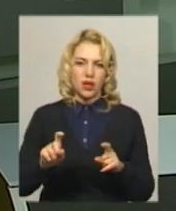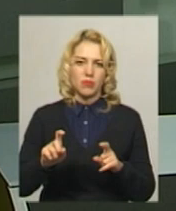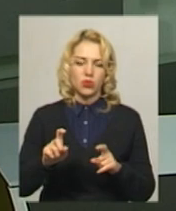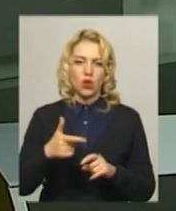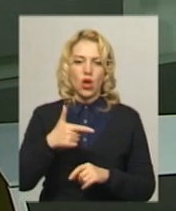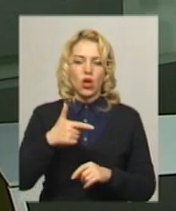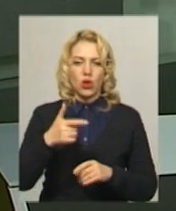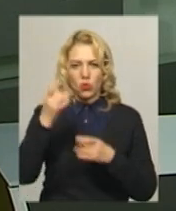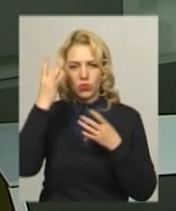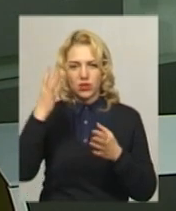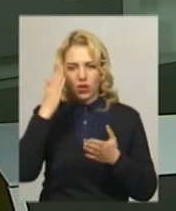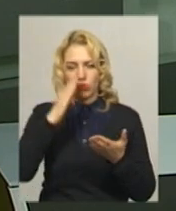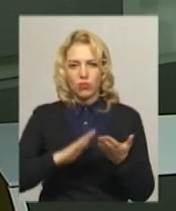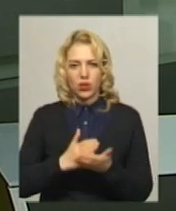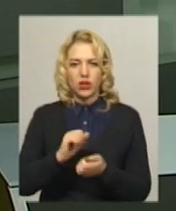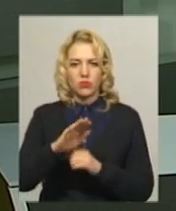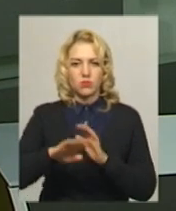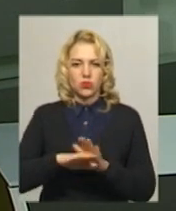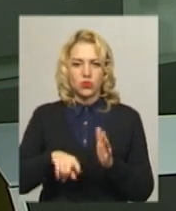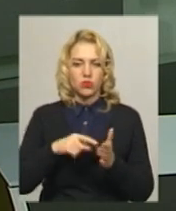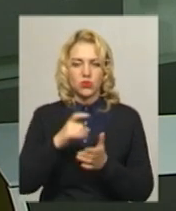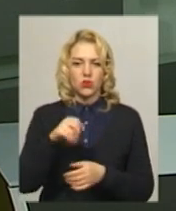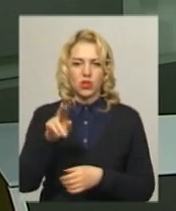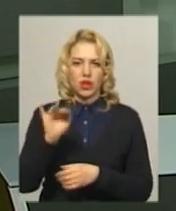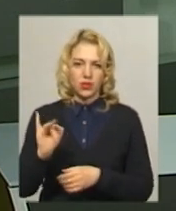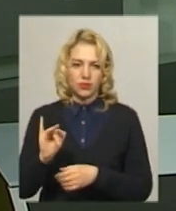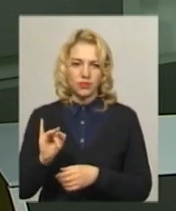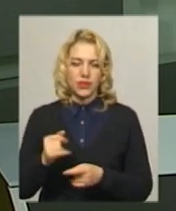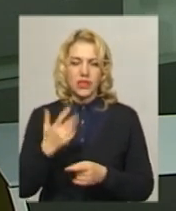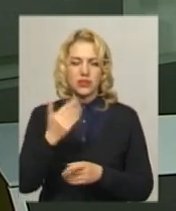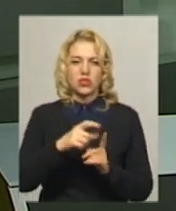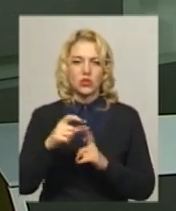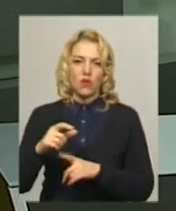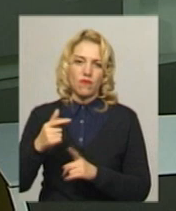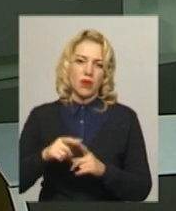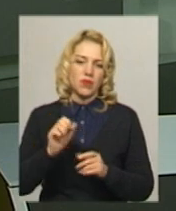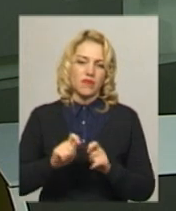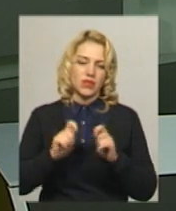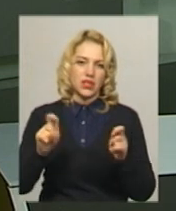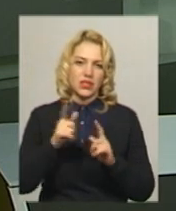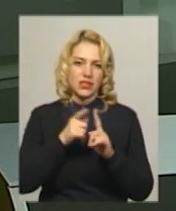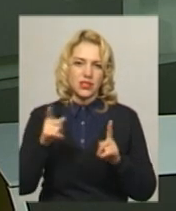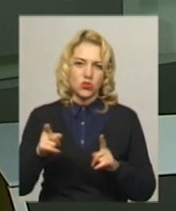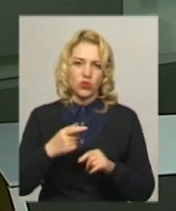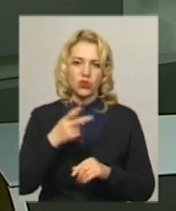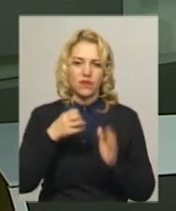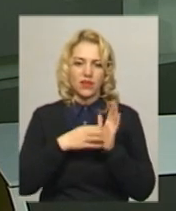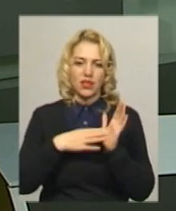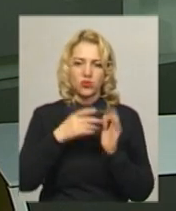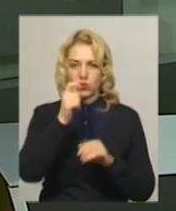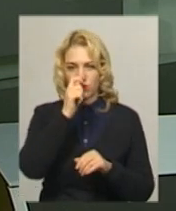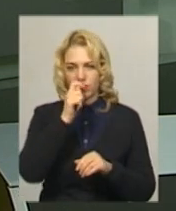гуманітарної політики Кам'янсь-Подільської міської ради Альона Кузема. За її словами, на відкриття сезону 19 квітня